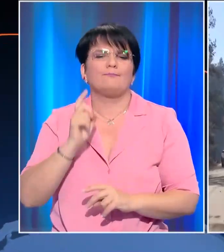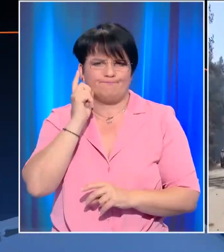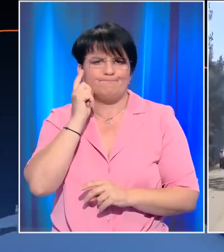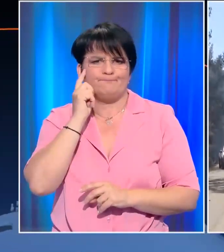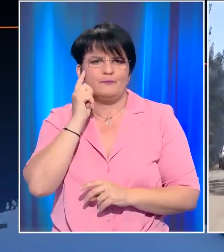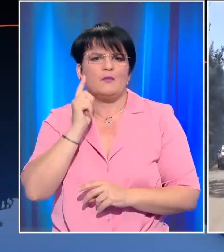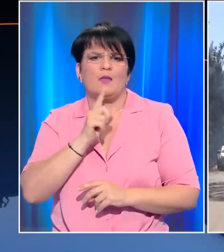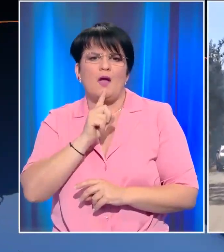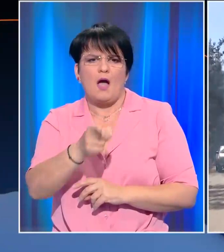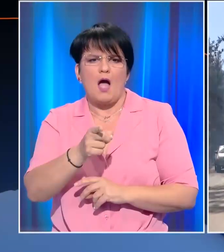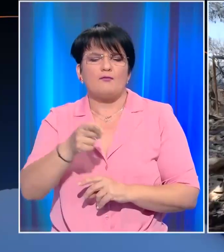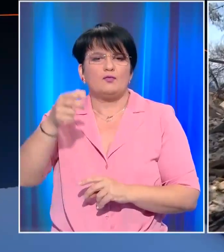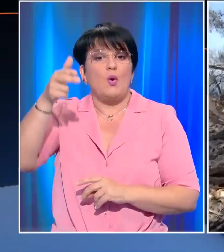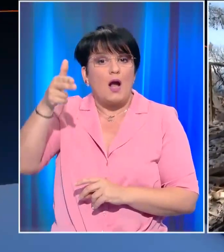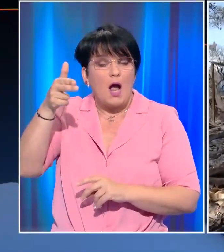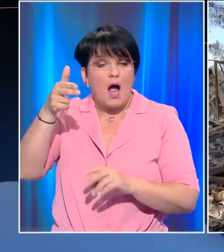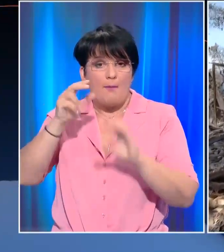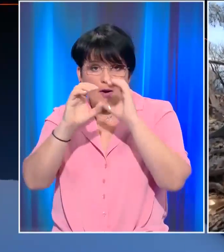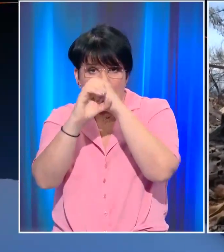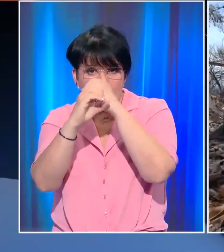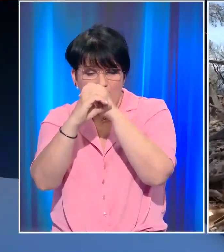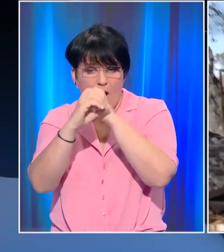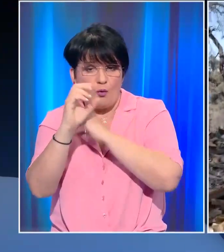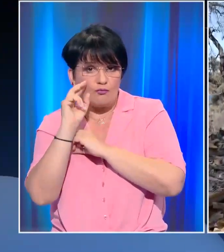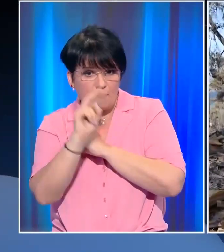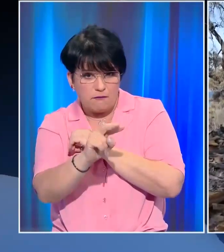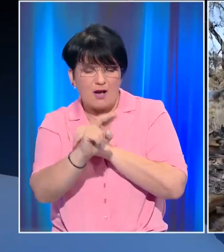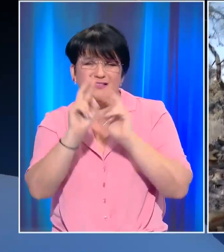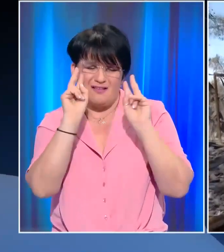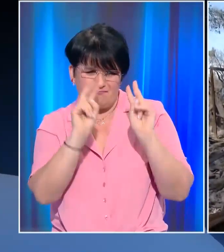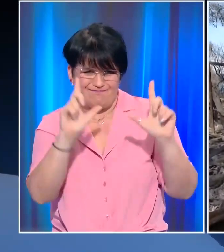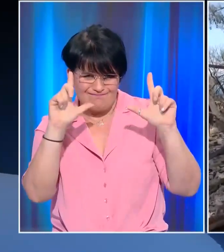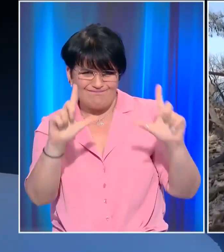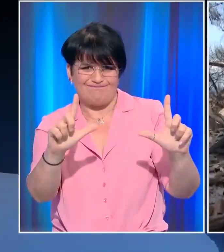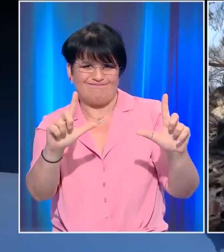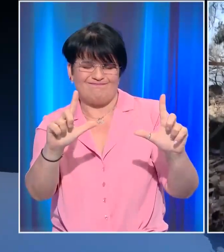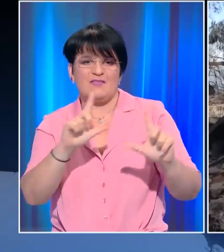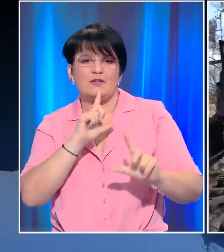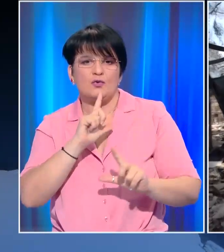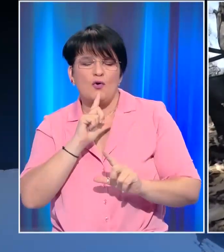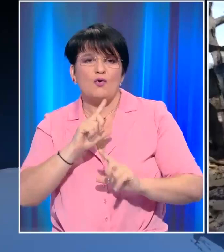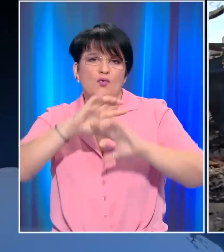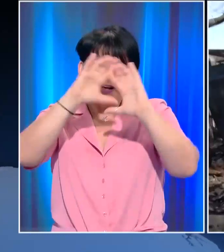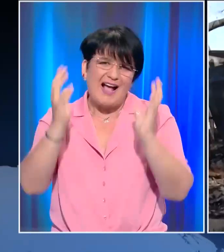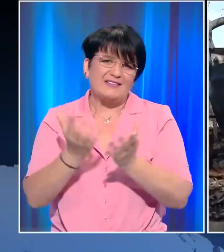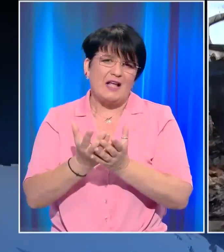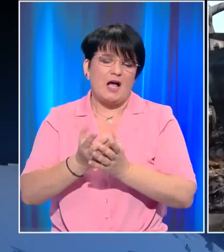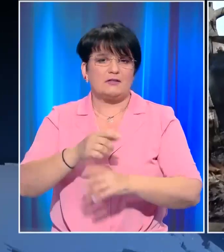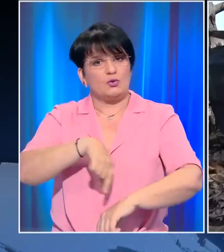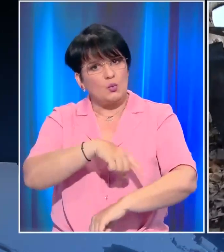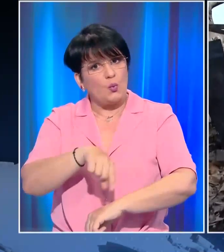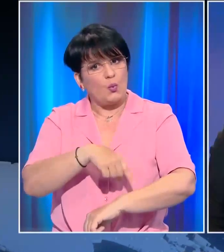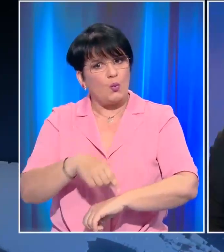από τον φακό της κάμερας αυτή τη στιγμή. Είναι πολύ χαρακτηριστική αυτή η εικόνα της κατάστασης που επικρατεί εδώ και αρκετές